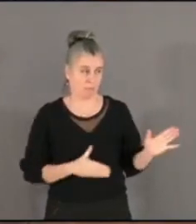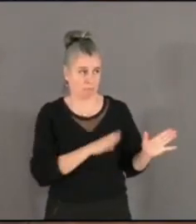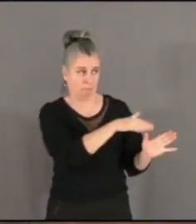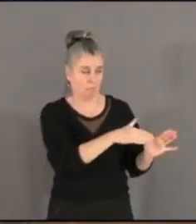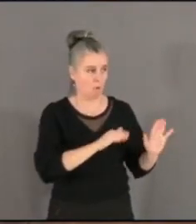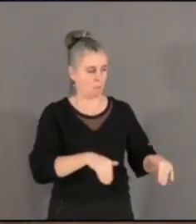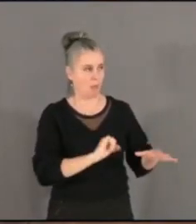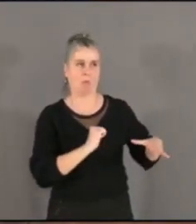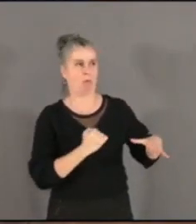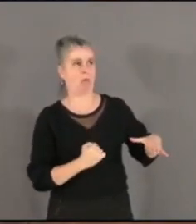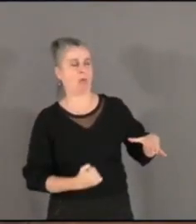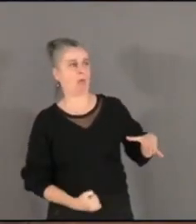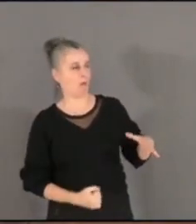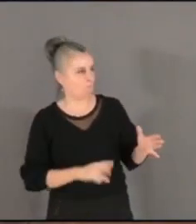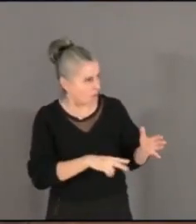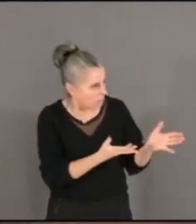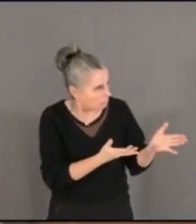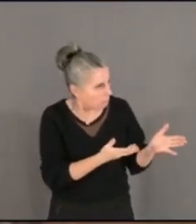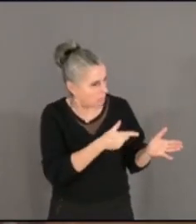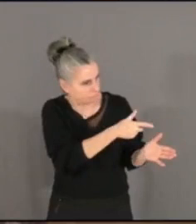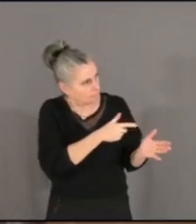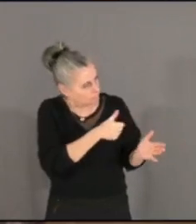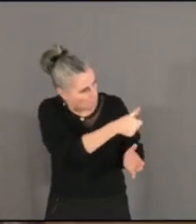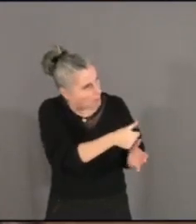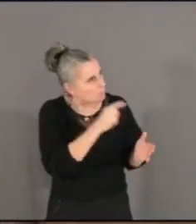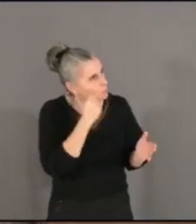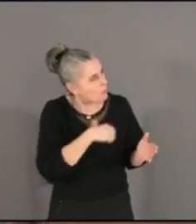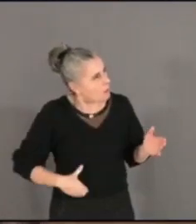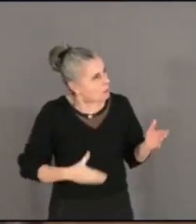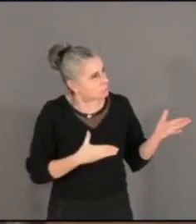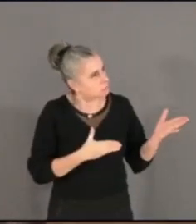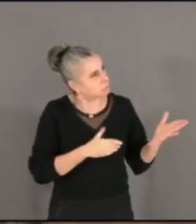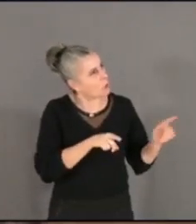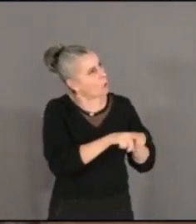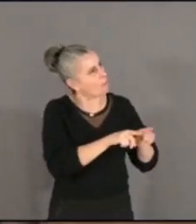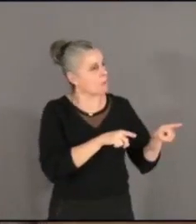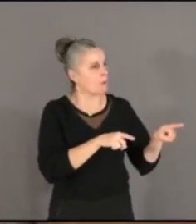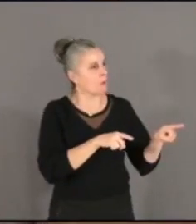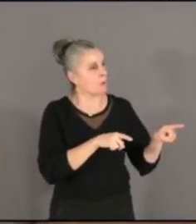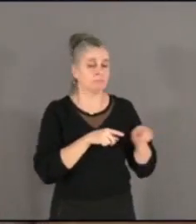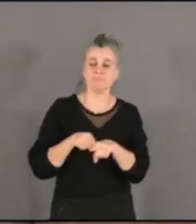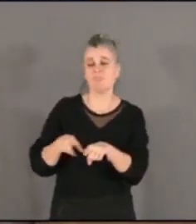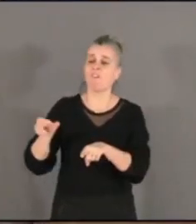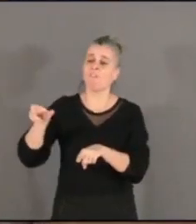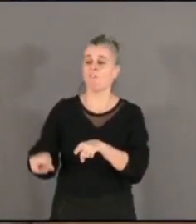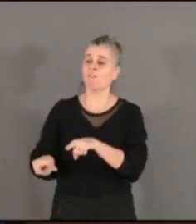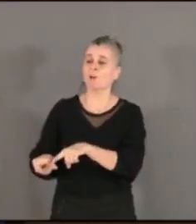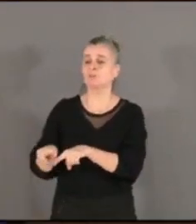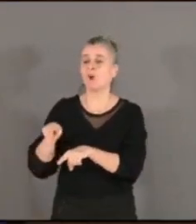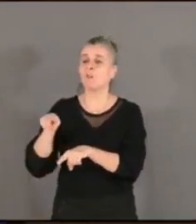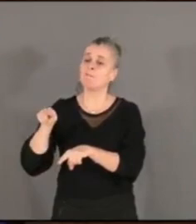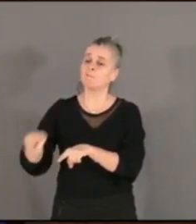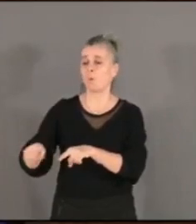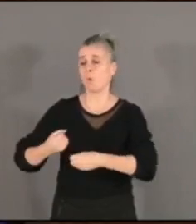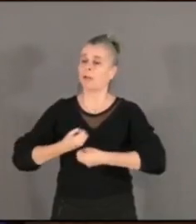que vous ayez perdu votre sang-froid, à vouloir faire la leçon sur ce que devrait dire, comment devrait dire, comment devrait l